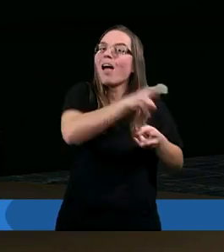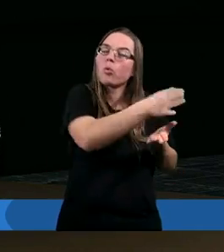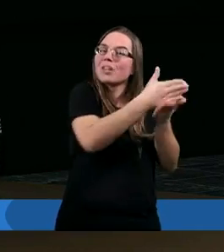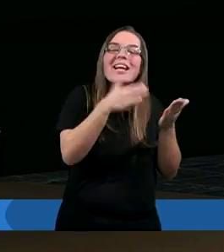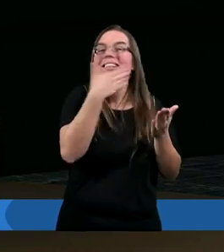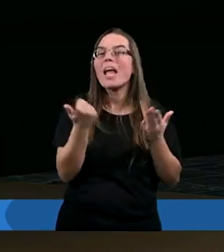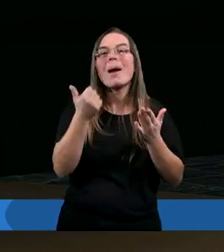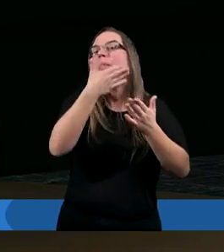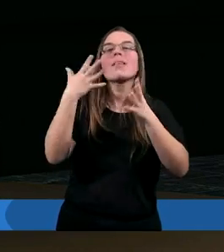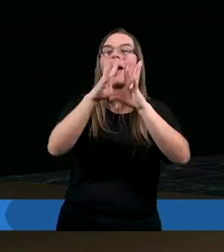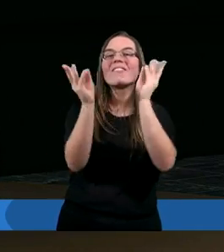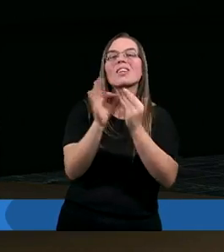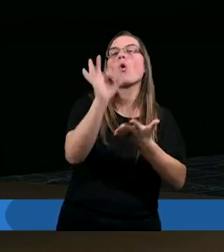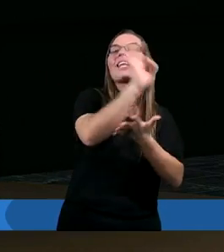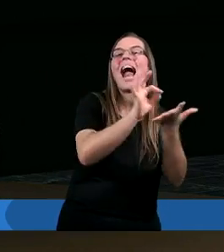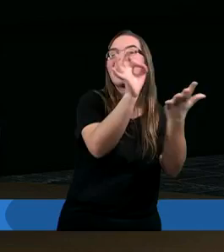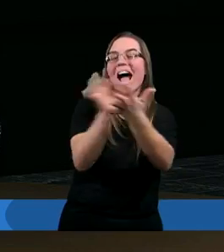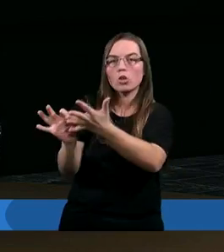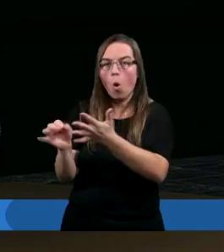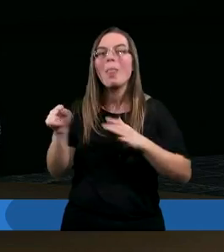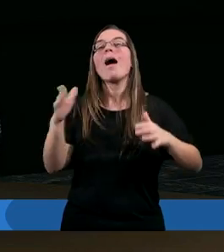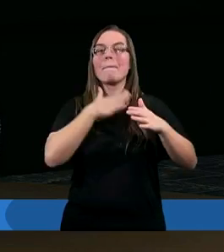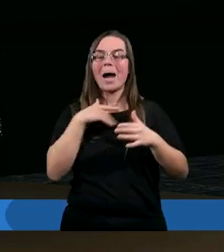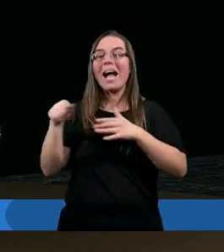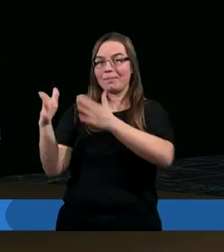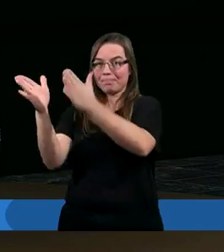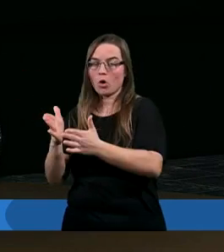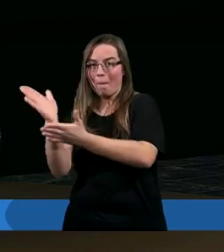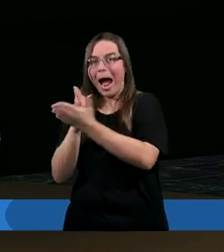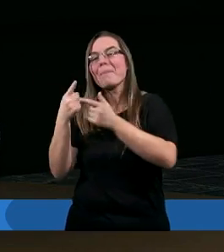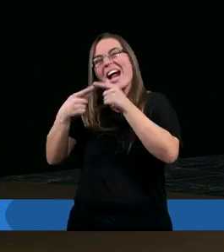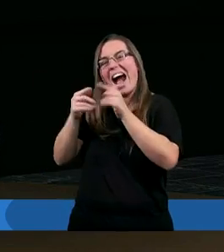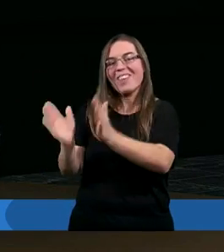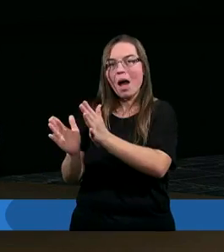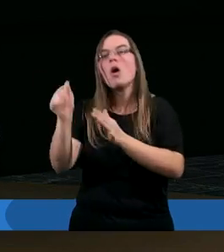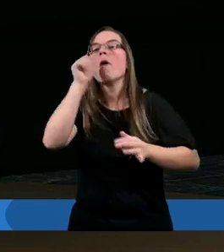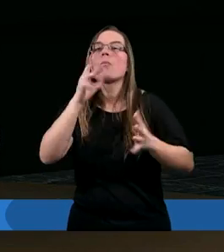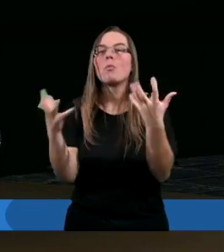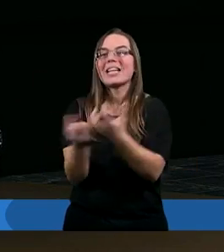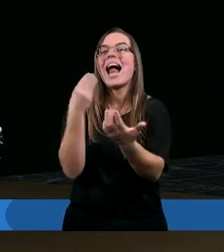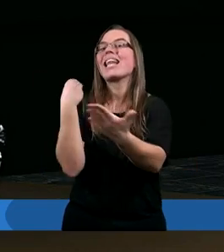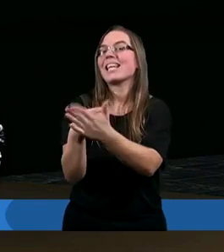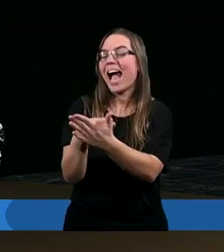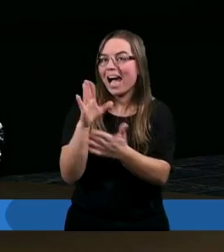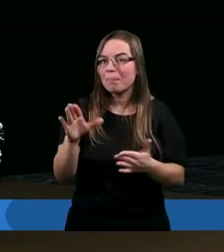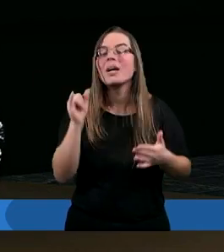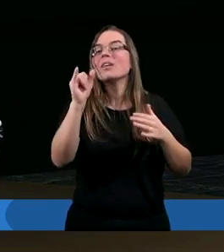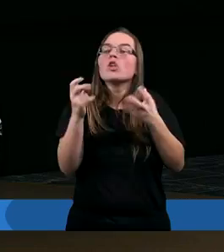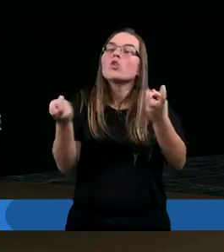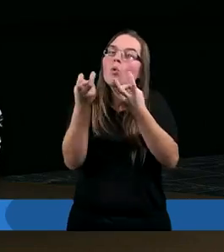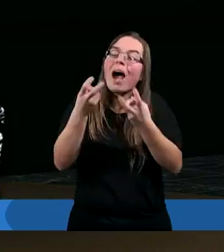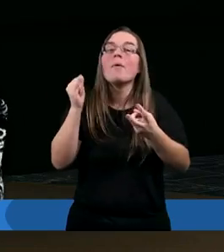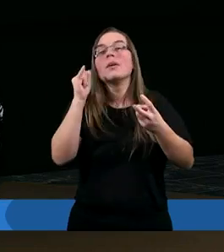zaznaczonego. Jednak mając tą mapę, próbował znaleźć skarb. I to było w pobliżu pewnego zamku.